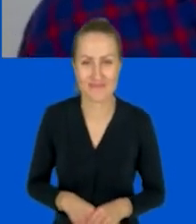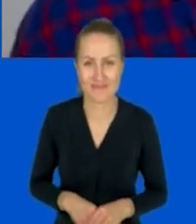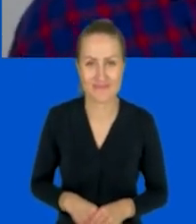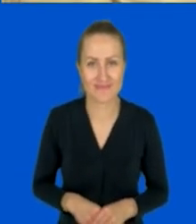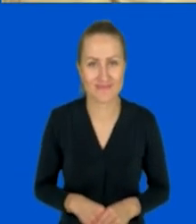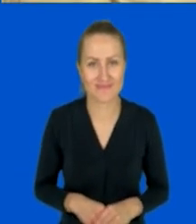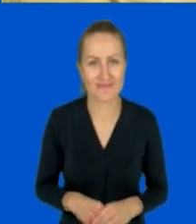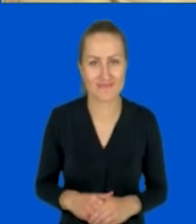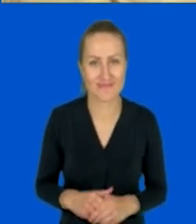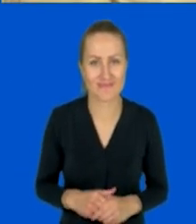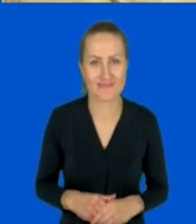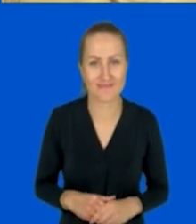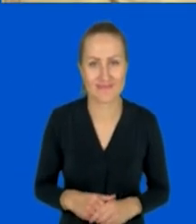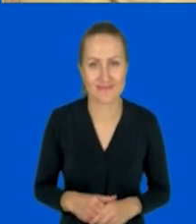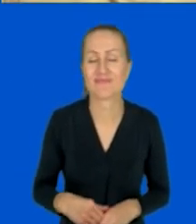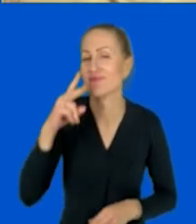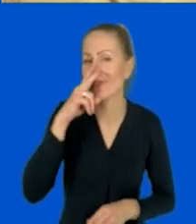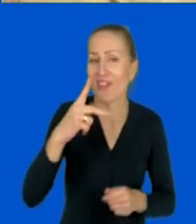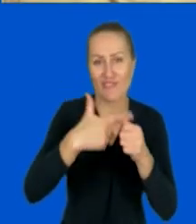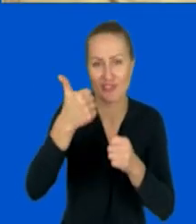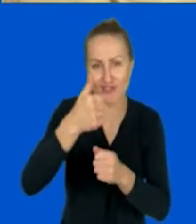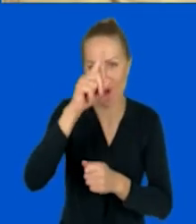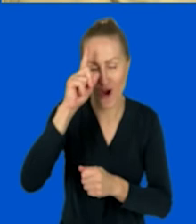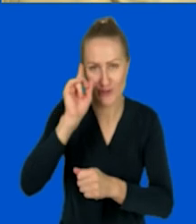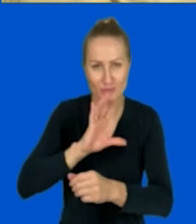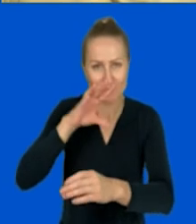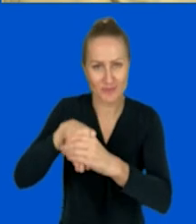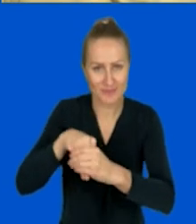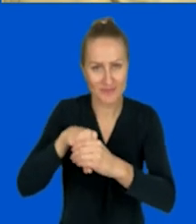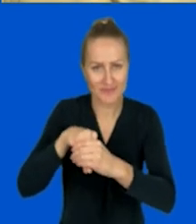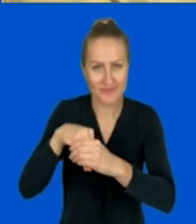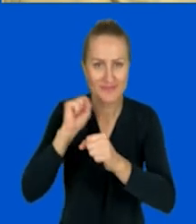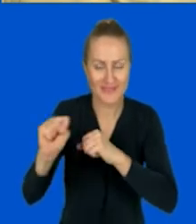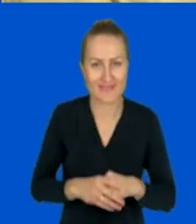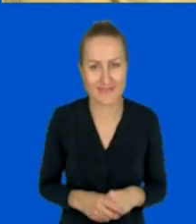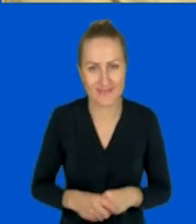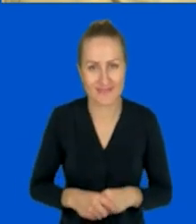Dobra, patrzę. 21 osób jest w zespołowolą konkretną.